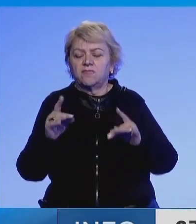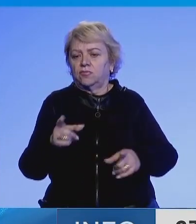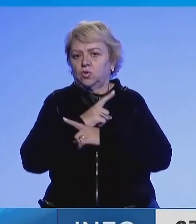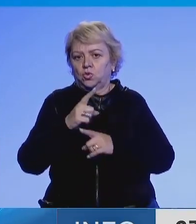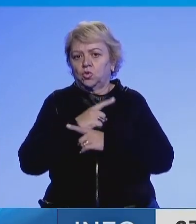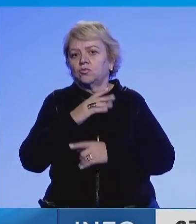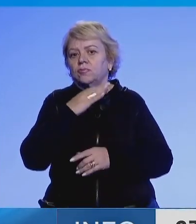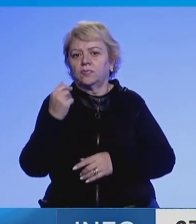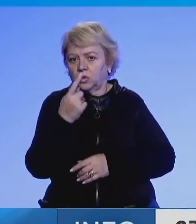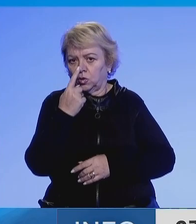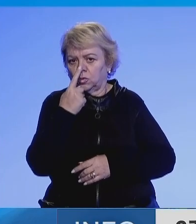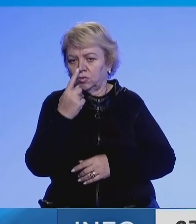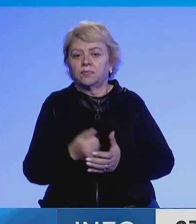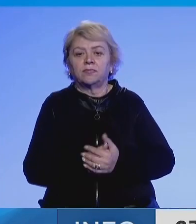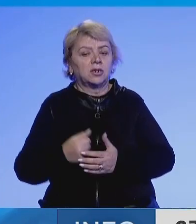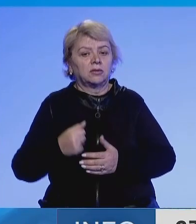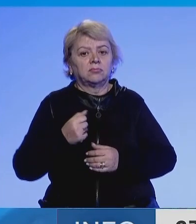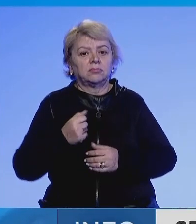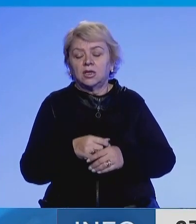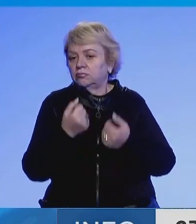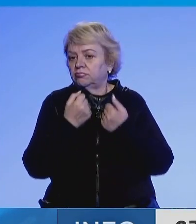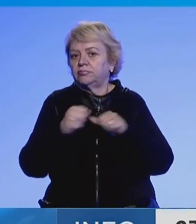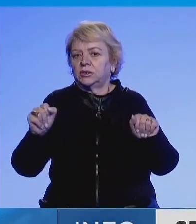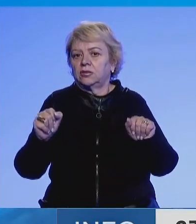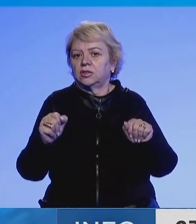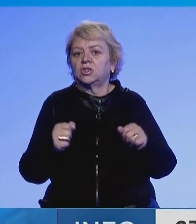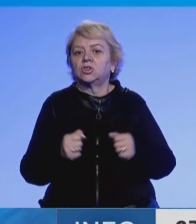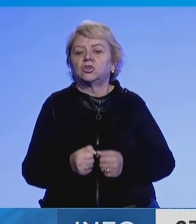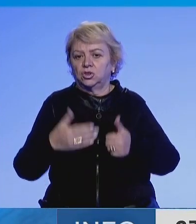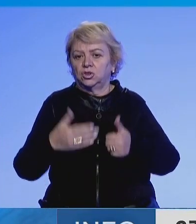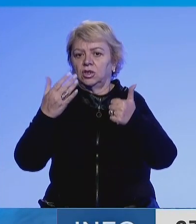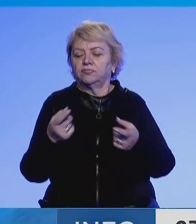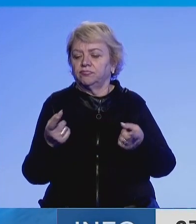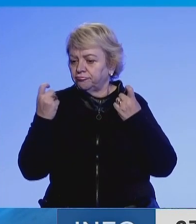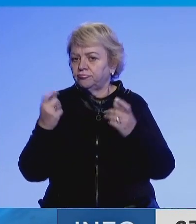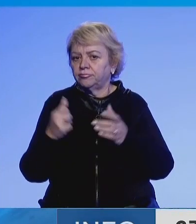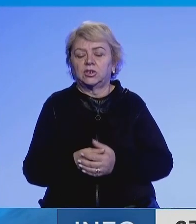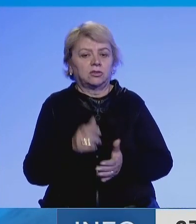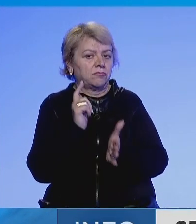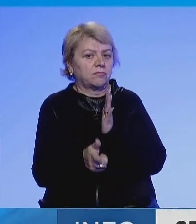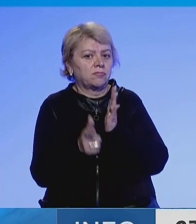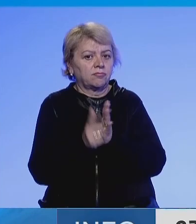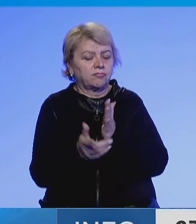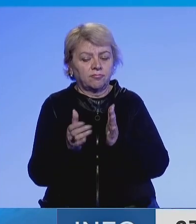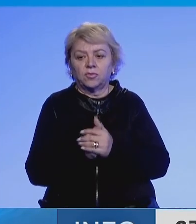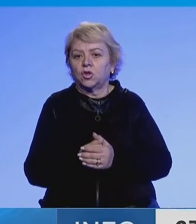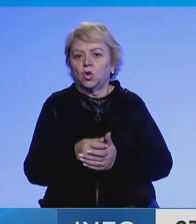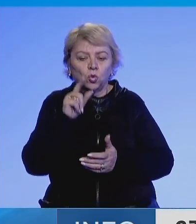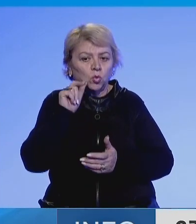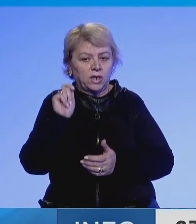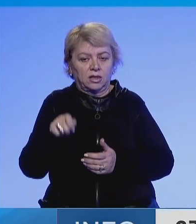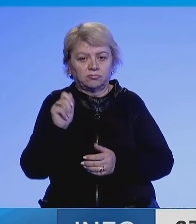rusë dhe janë shliruar edhe sëpaku gjasht vend banime, për deri so pritet që së shpejti, Ukrajina se do të nisin